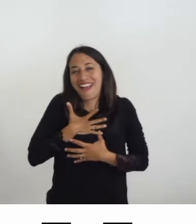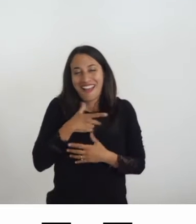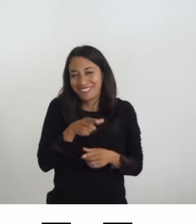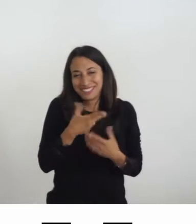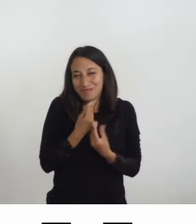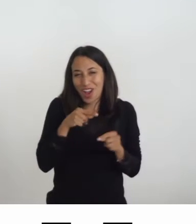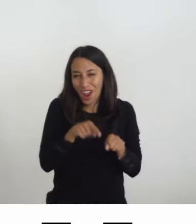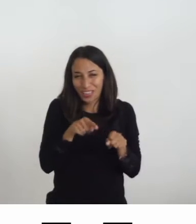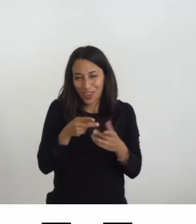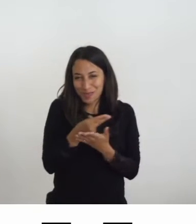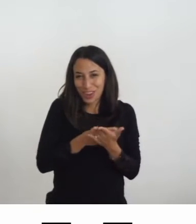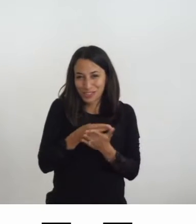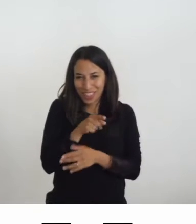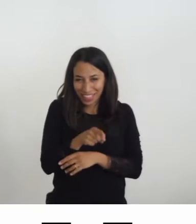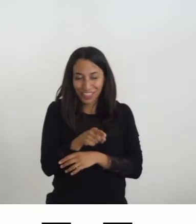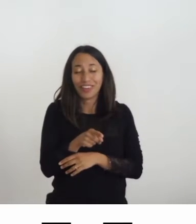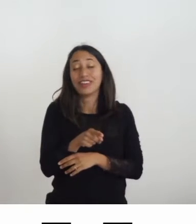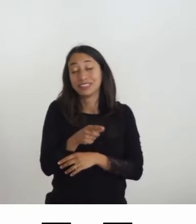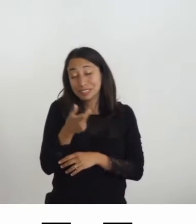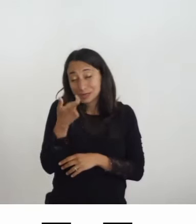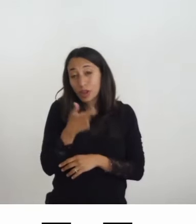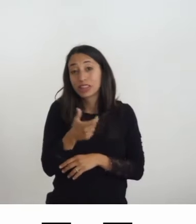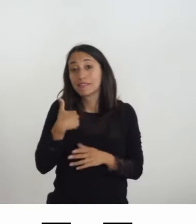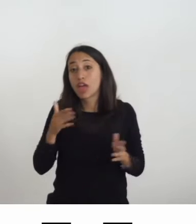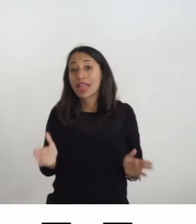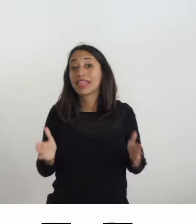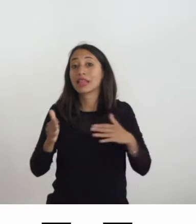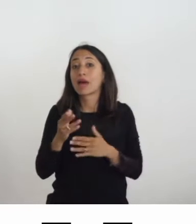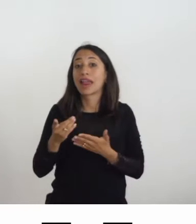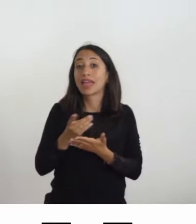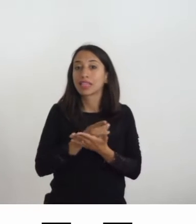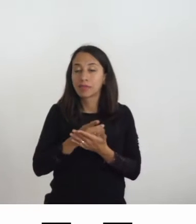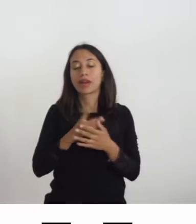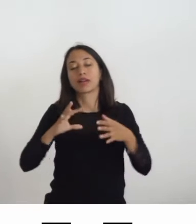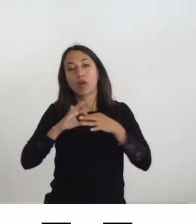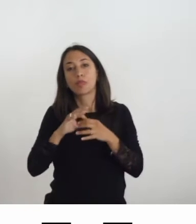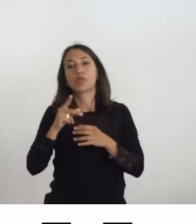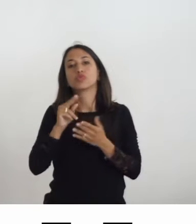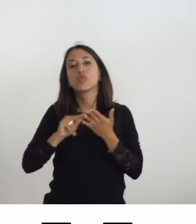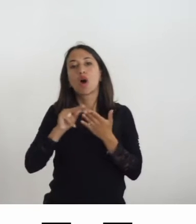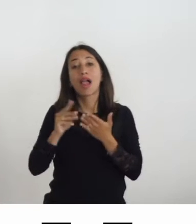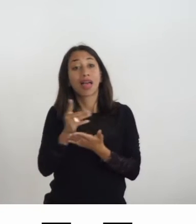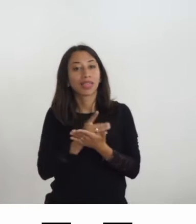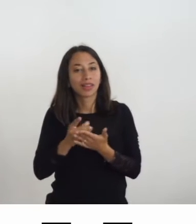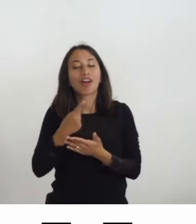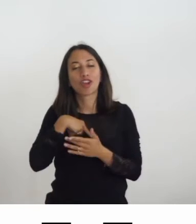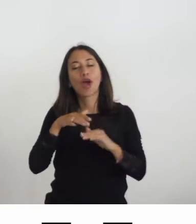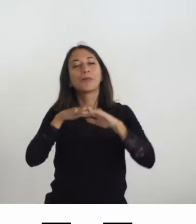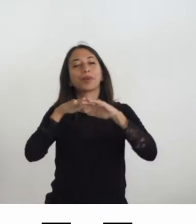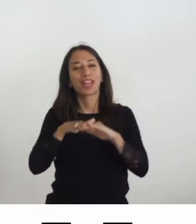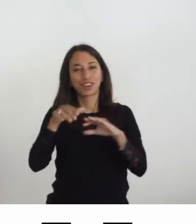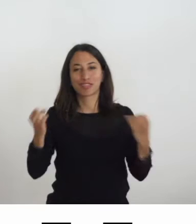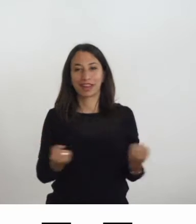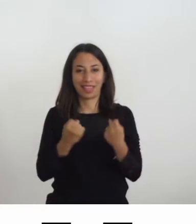progetto, tanto che come Dipartimento di Design e Scuola del Design anche quest'anno patrociniamo l'iniziativa.